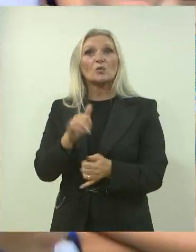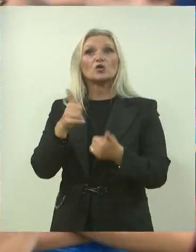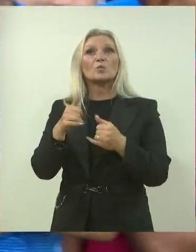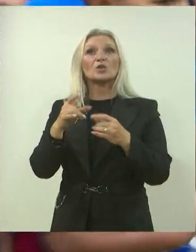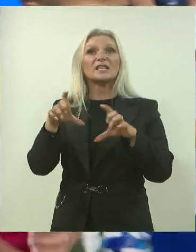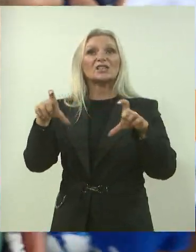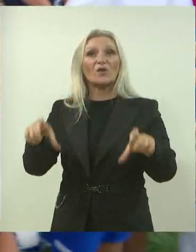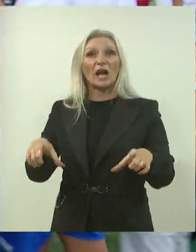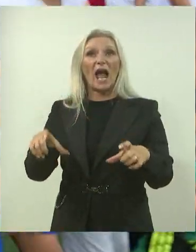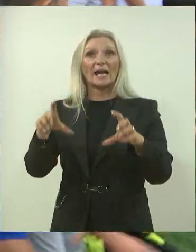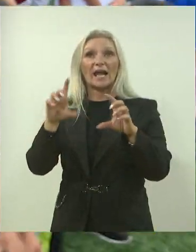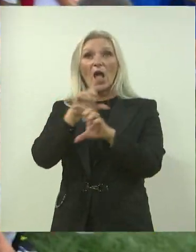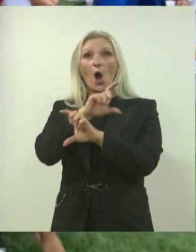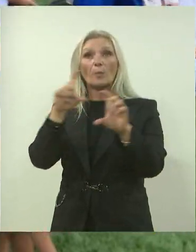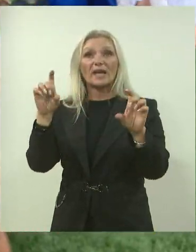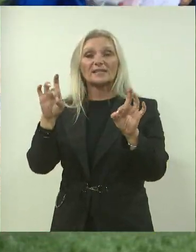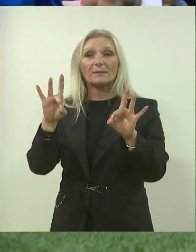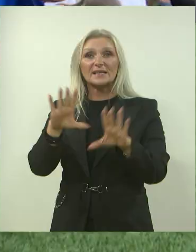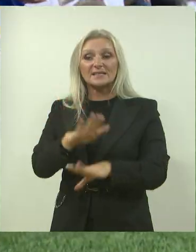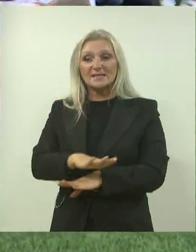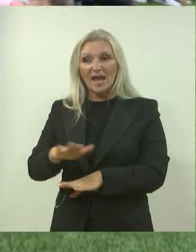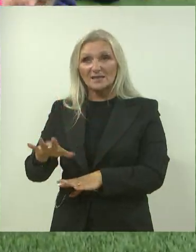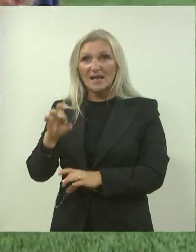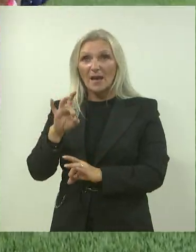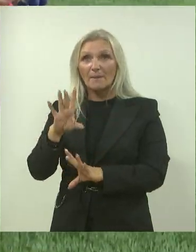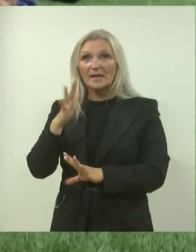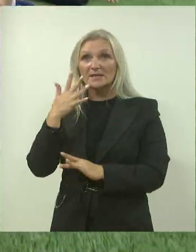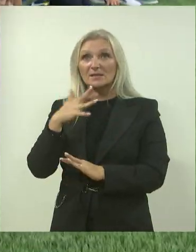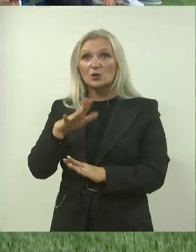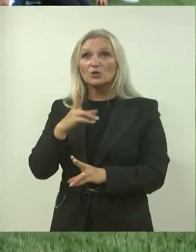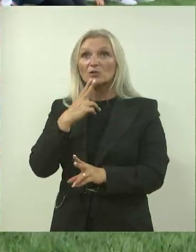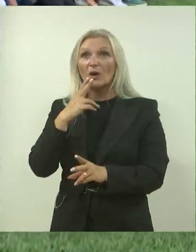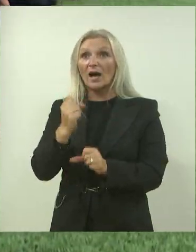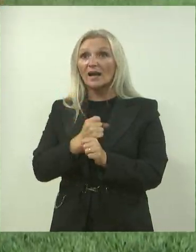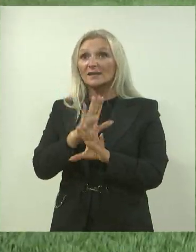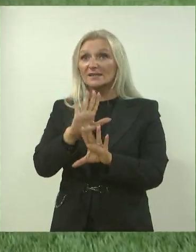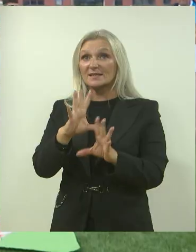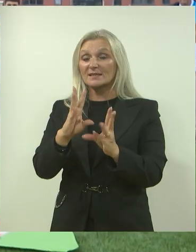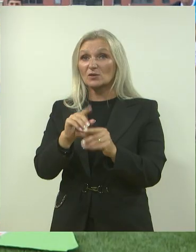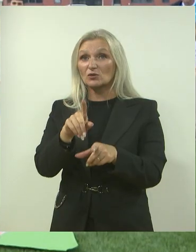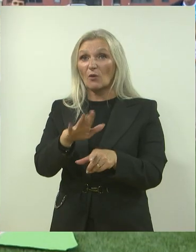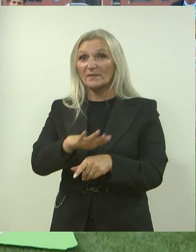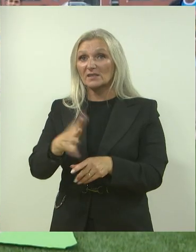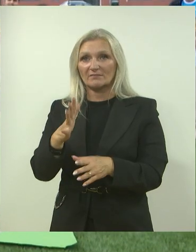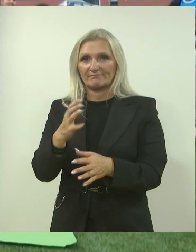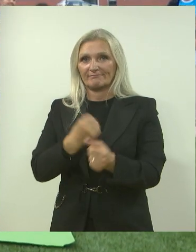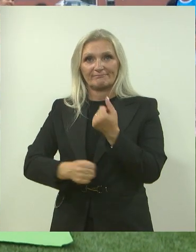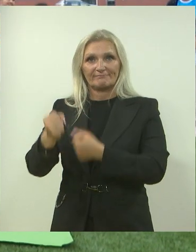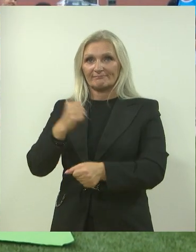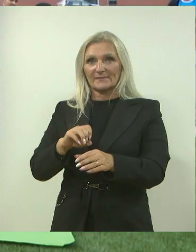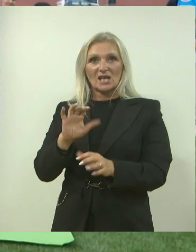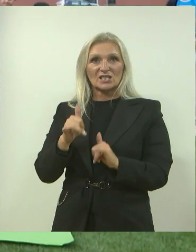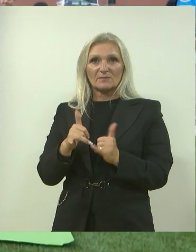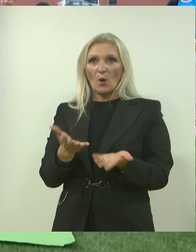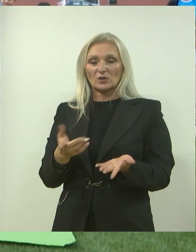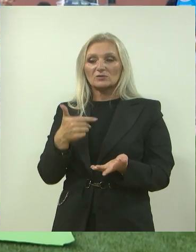sportske objekte, ali bez mališana, bez ljudi koji će se baviti s tom djecom nema razvoja sporta. Tako da je ovo samo jedna